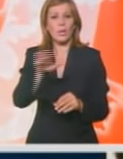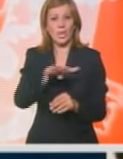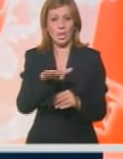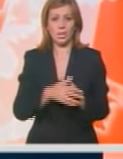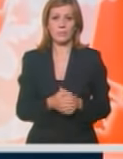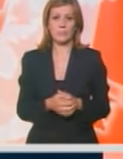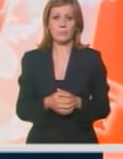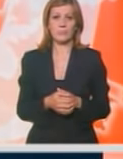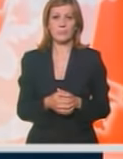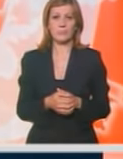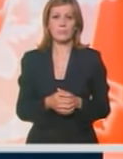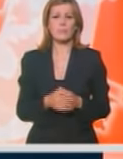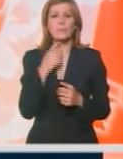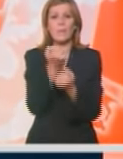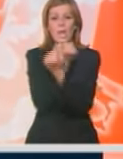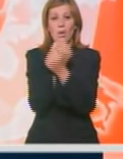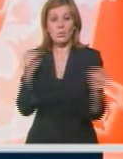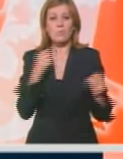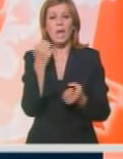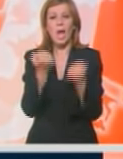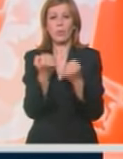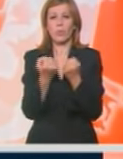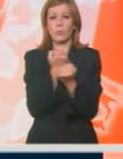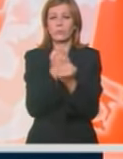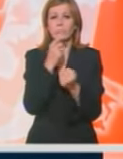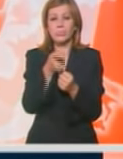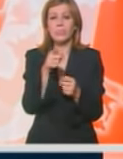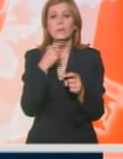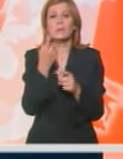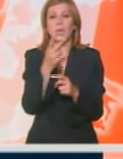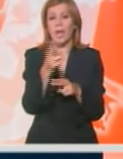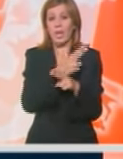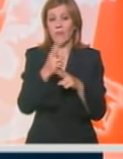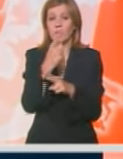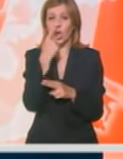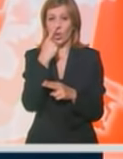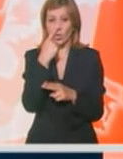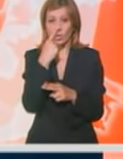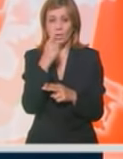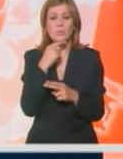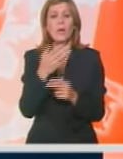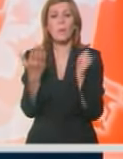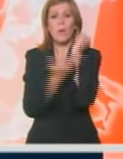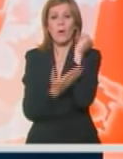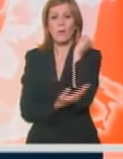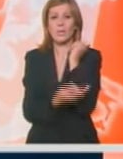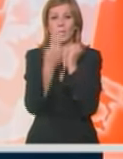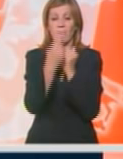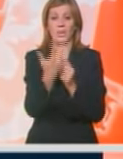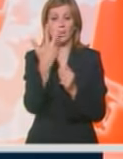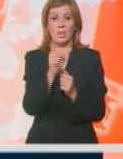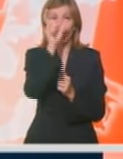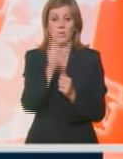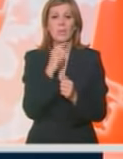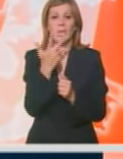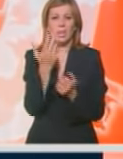dete. A u ekspoziji autobombe ispred jednog kafea na jugu Rusije povređene su najmanje 23 osobe, od